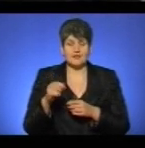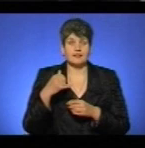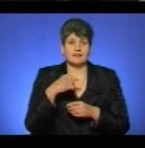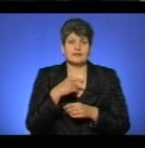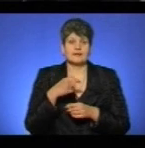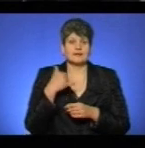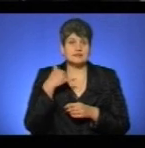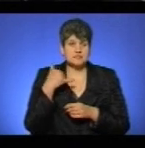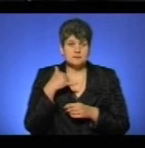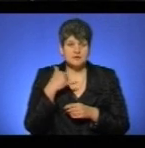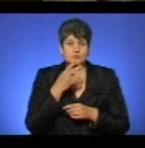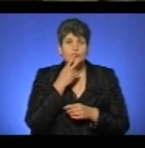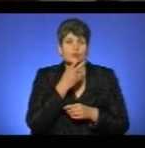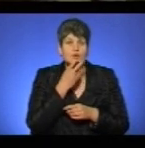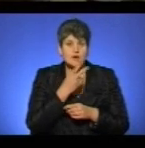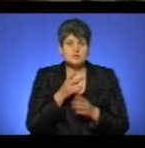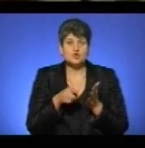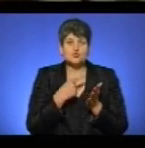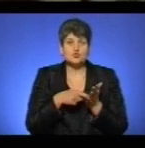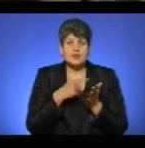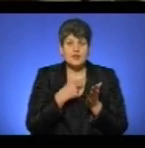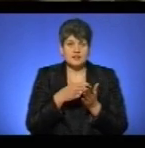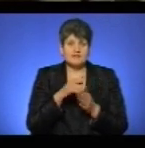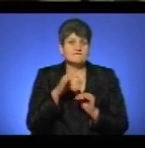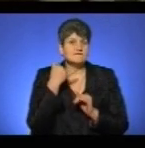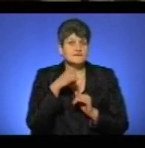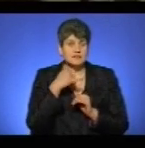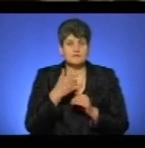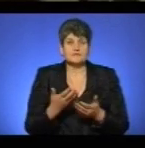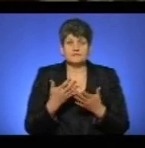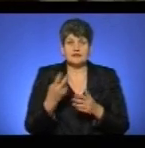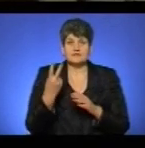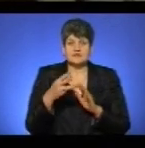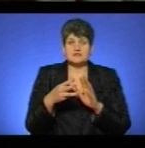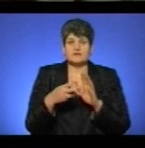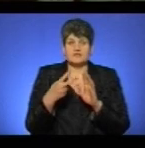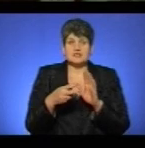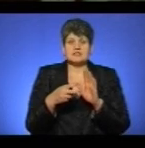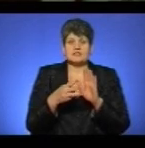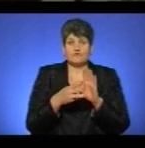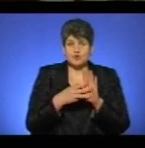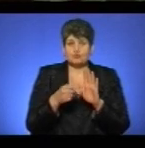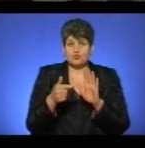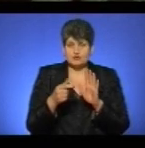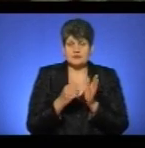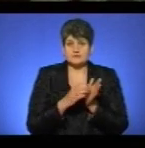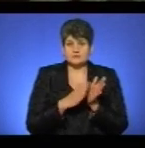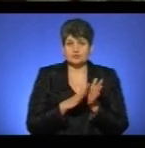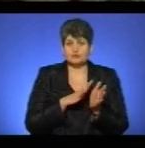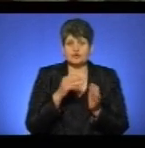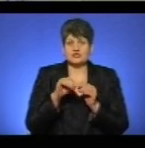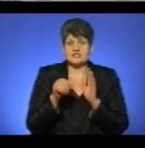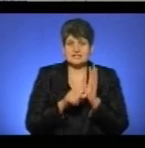Володимир Нетреб'як показує журнал викликів. Ми з'ясовуємо, що 28 грудня виклик зафіксували о 16